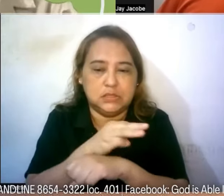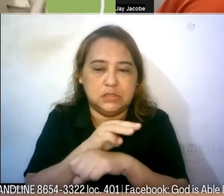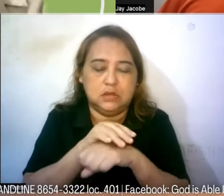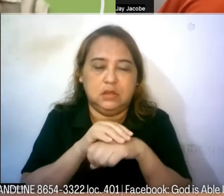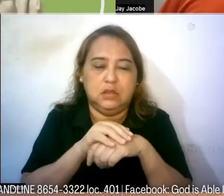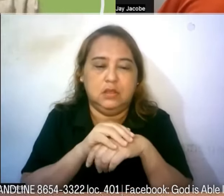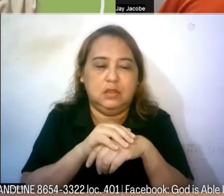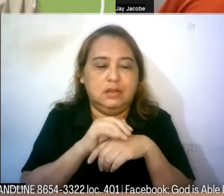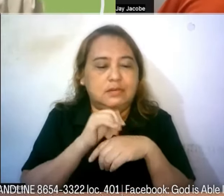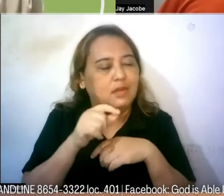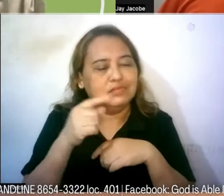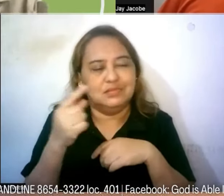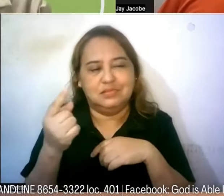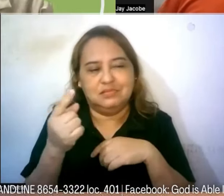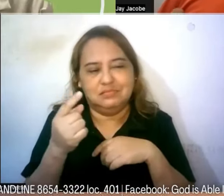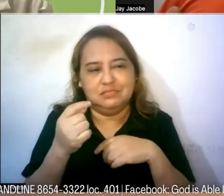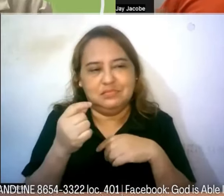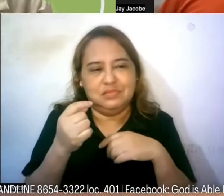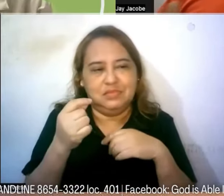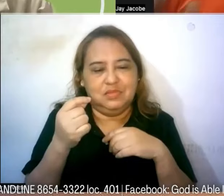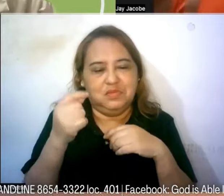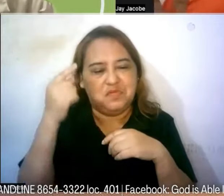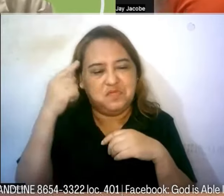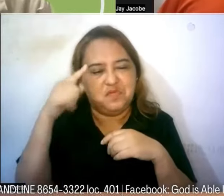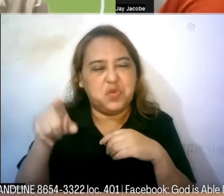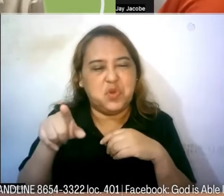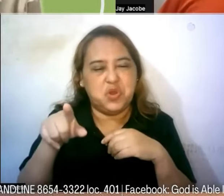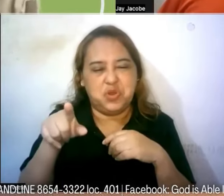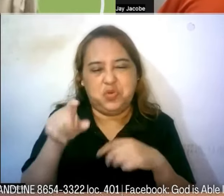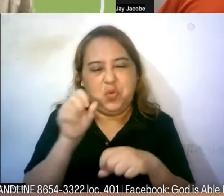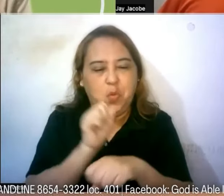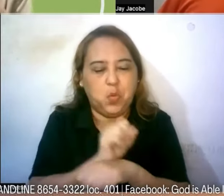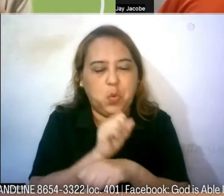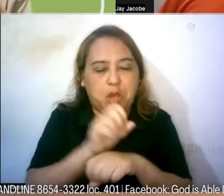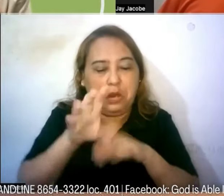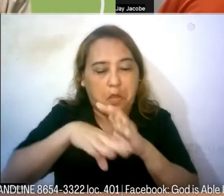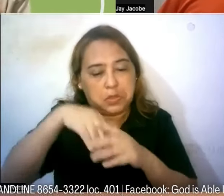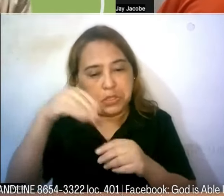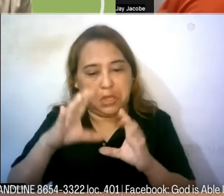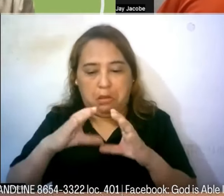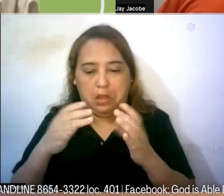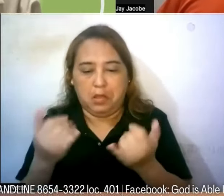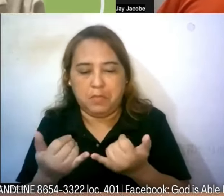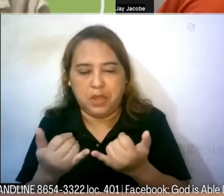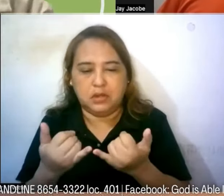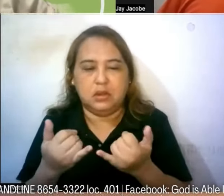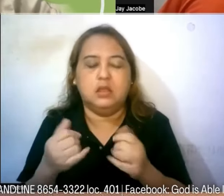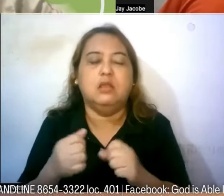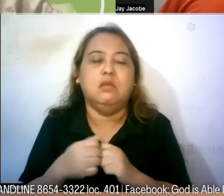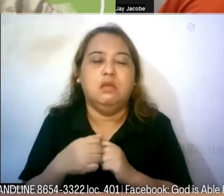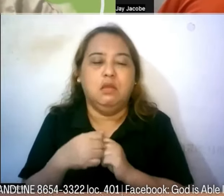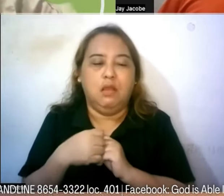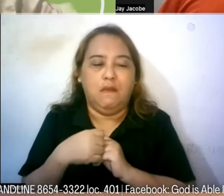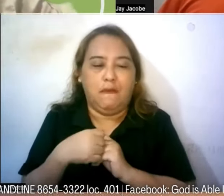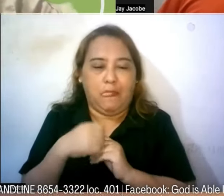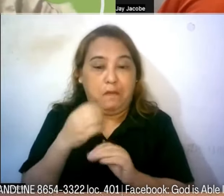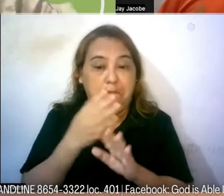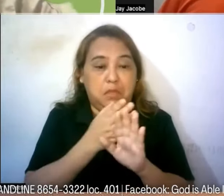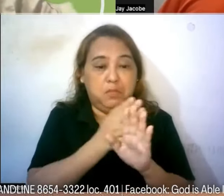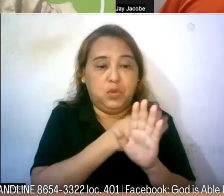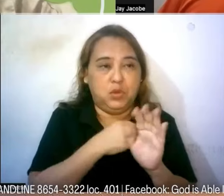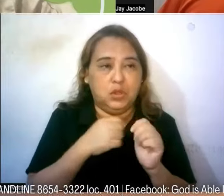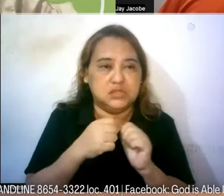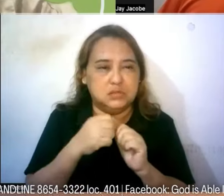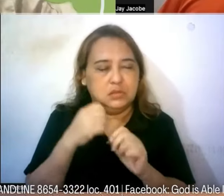pagtatrabaho outside sa mga hindi pagtatrabaho sa mga company so inaccept po nila before po kasi ang hirap pong